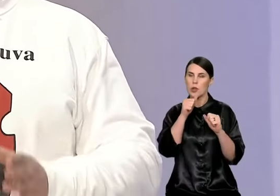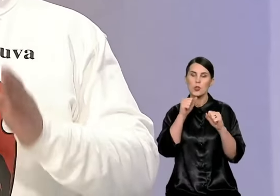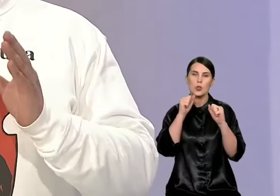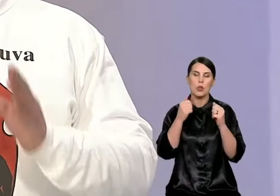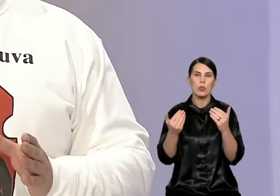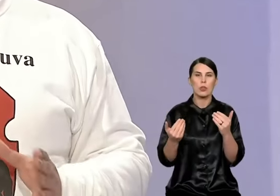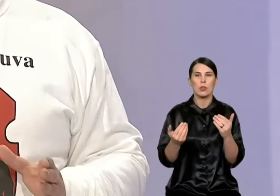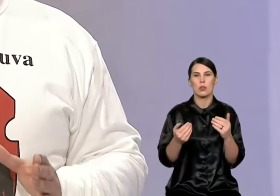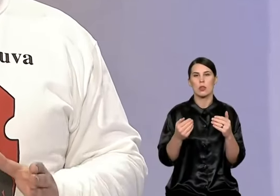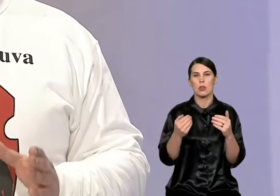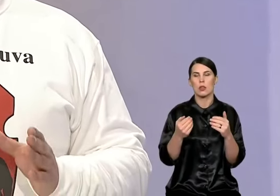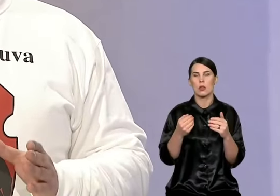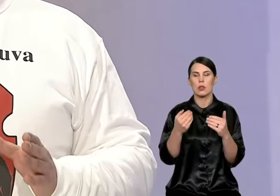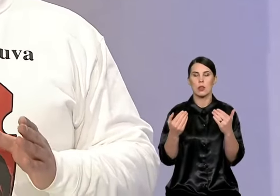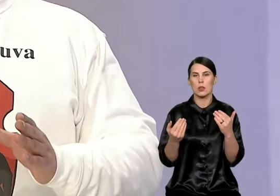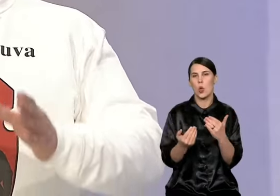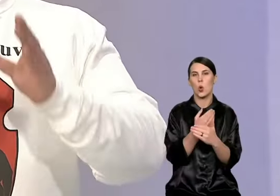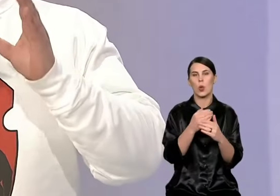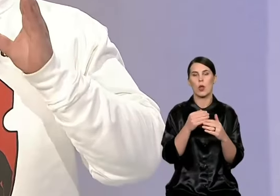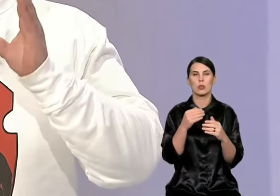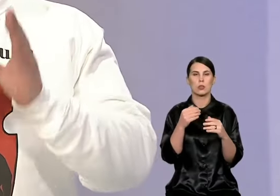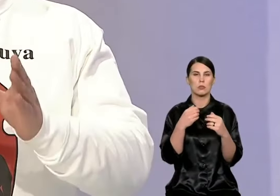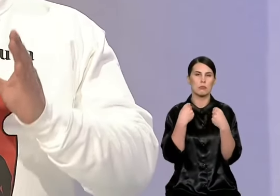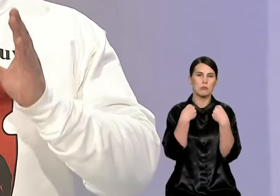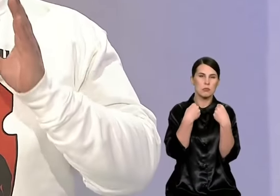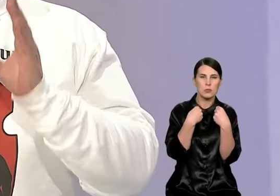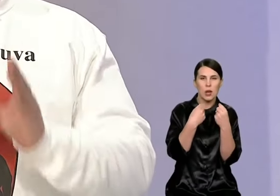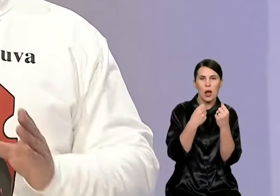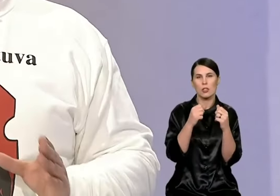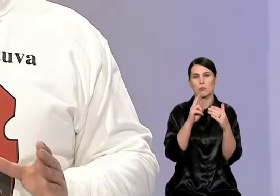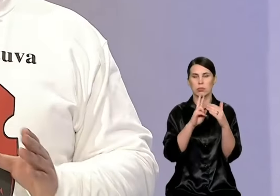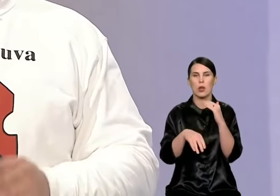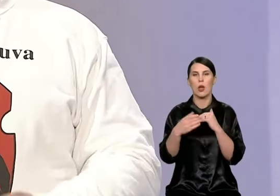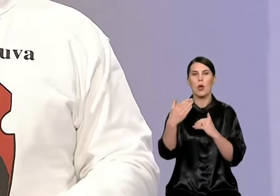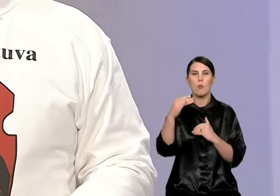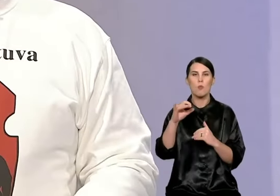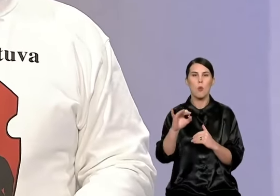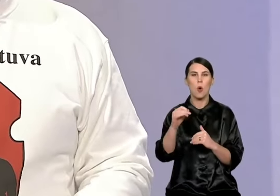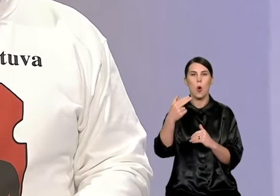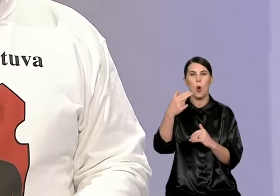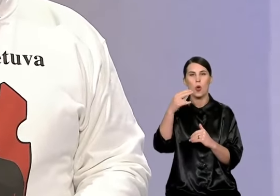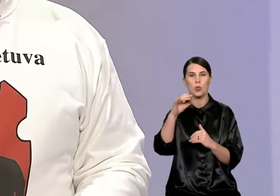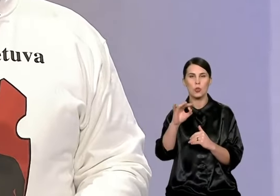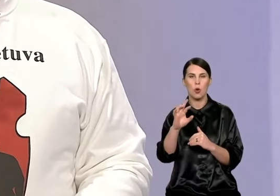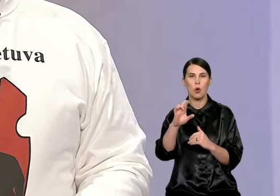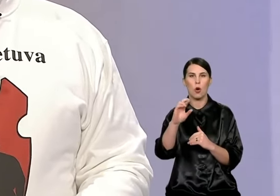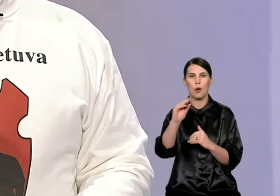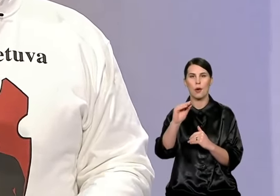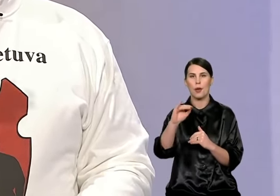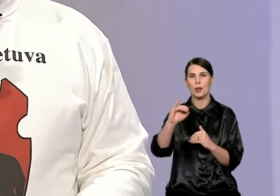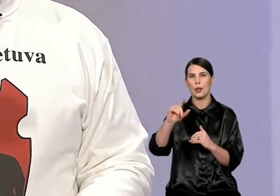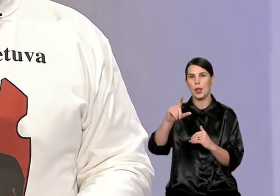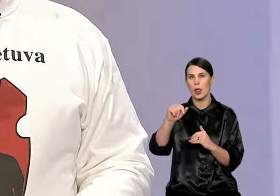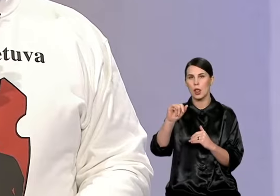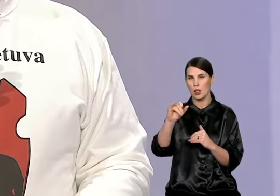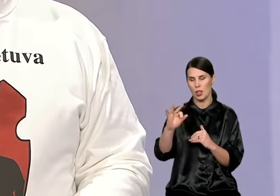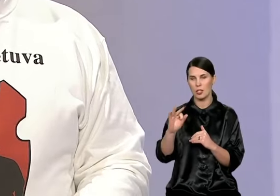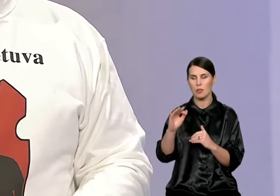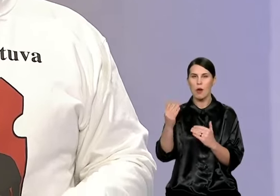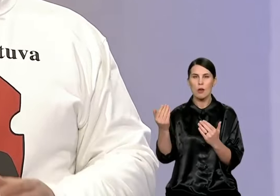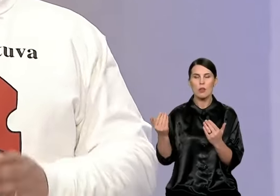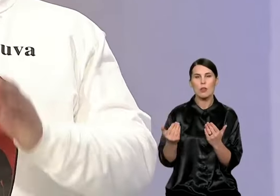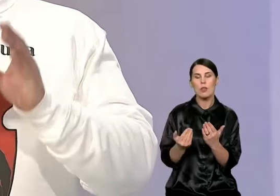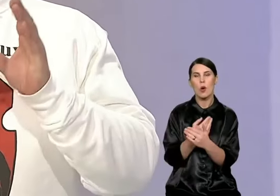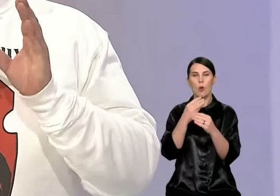Mūsų siūlymas buvo monoreilas. Monoreilas būtų greitas, koncentruotas ir pakankamai... Tai laikšintis mimas.